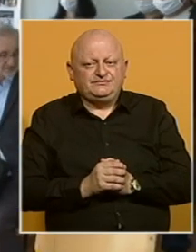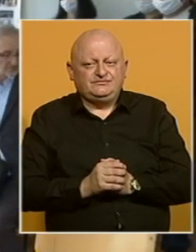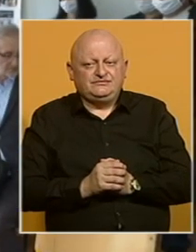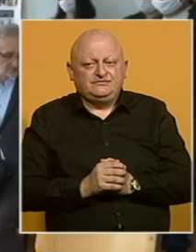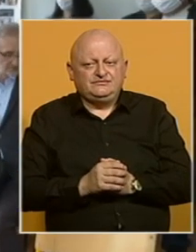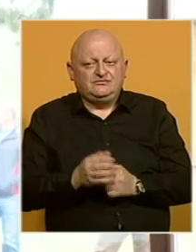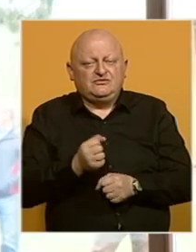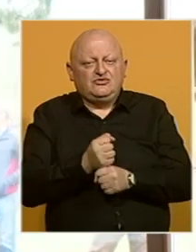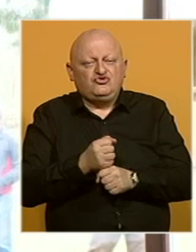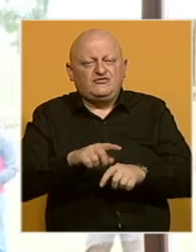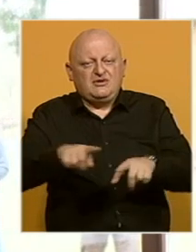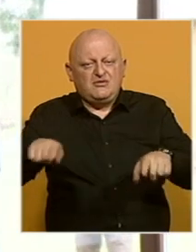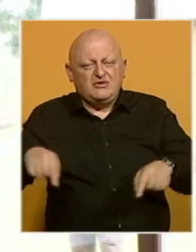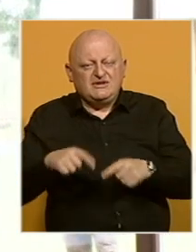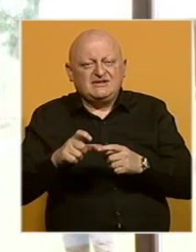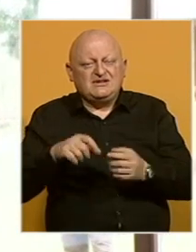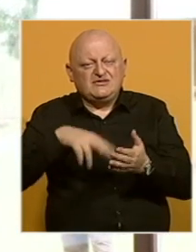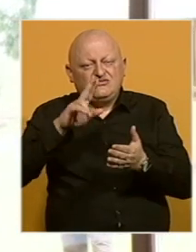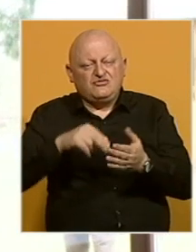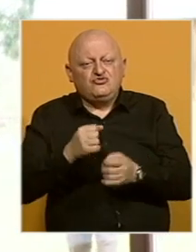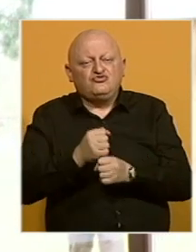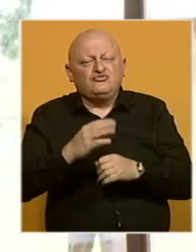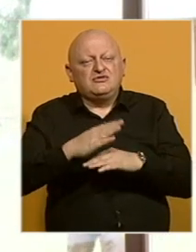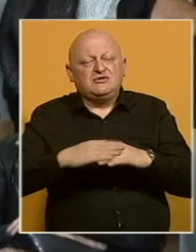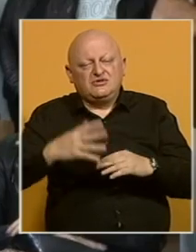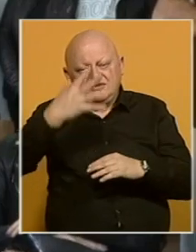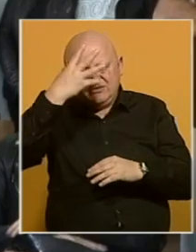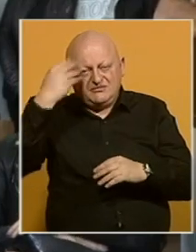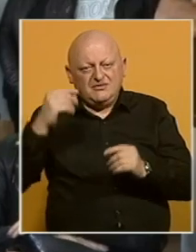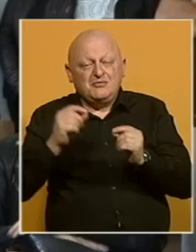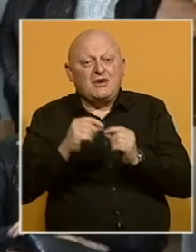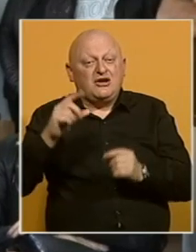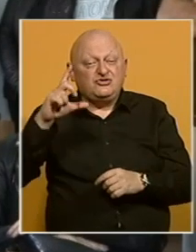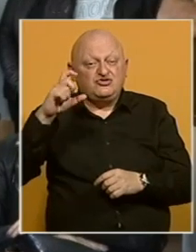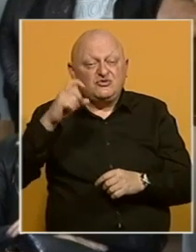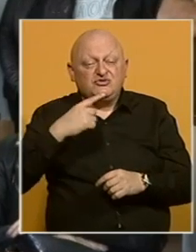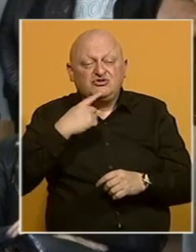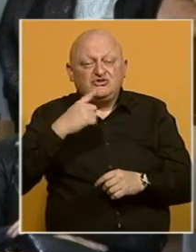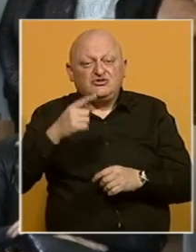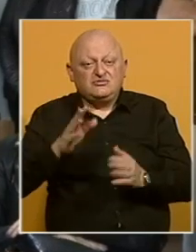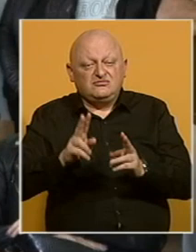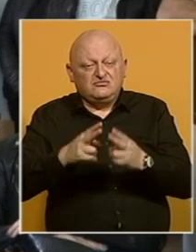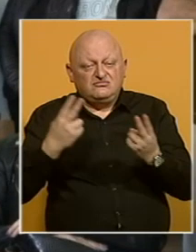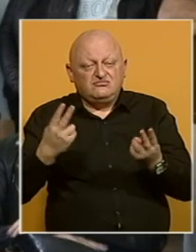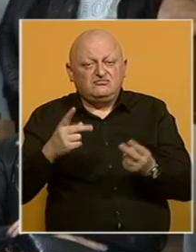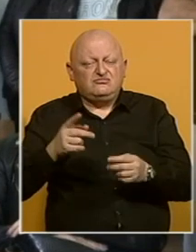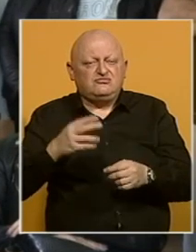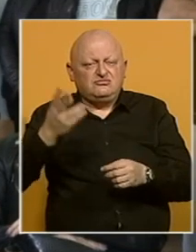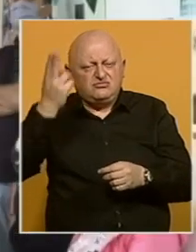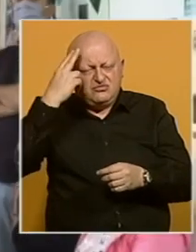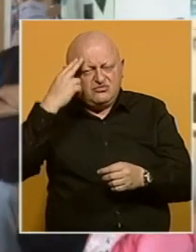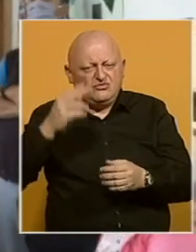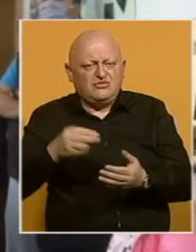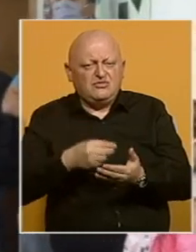Čuvari bašte sljezove boje njeguju i čuvaju od zaborava Branka Ćopića, čija djela su među onima koja najviše